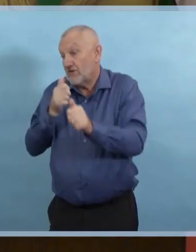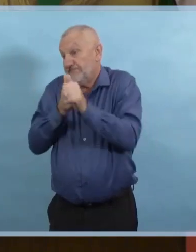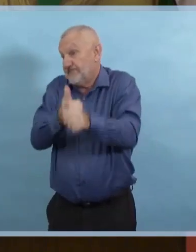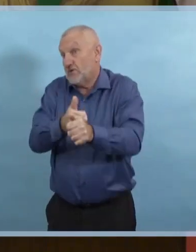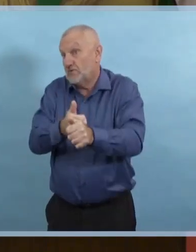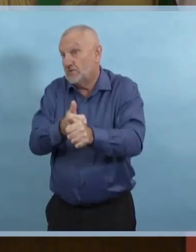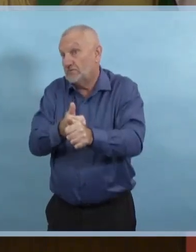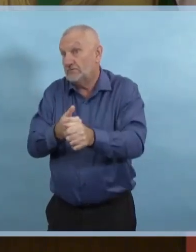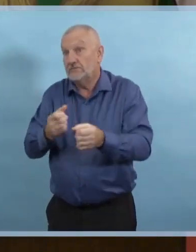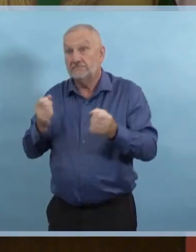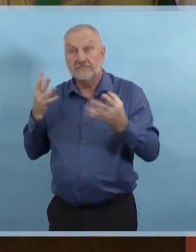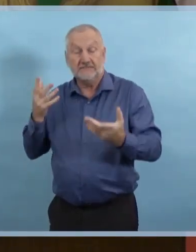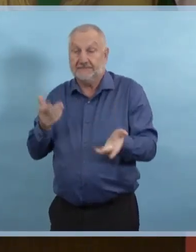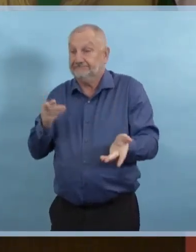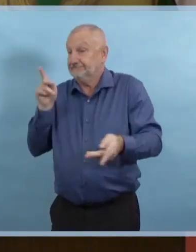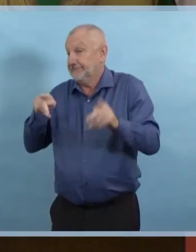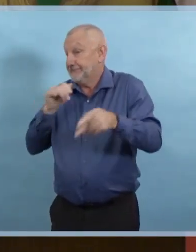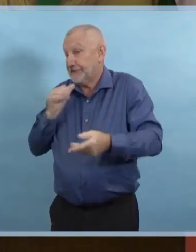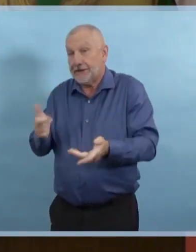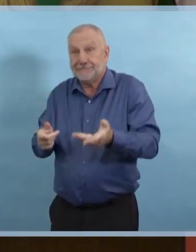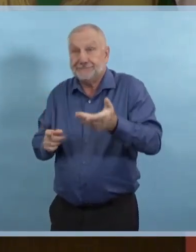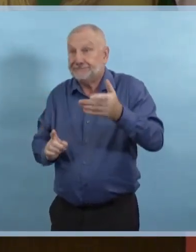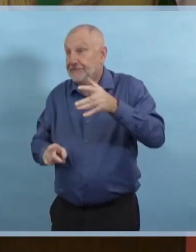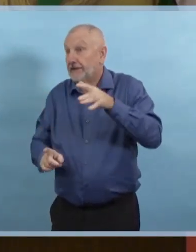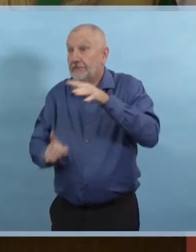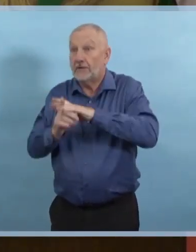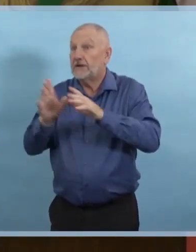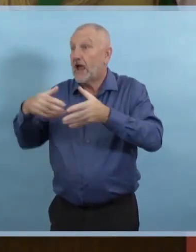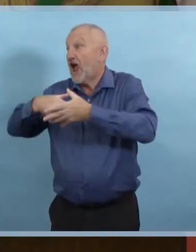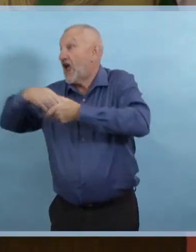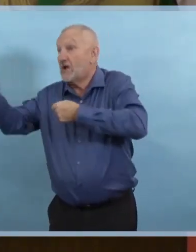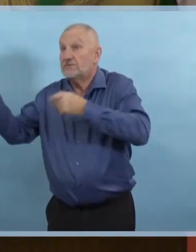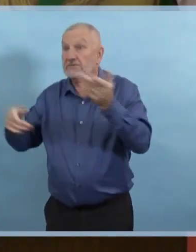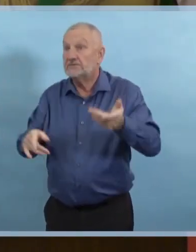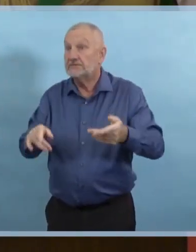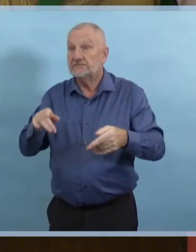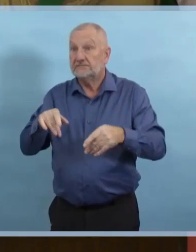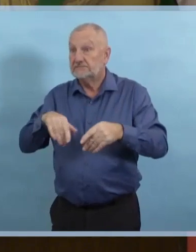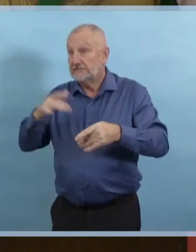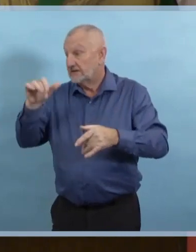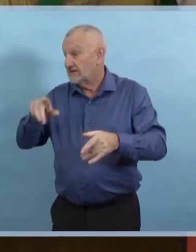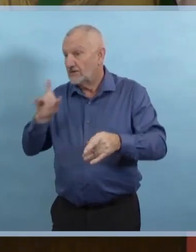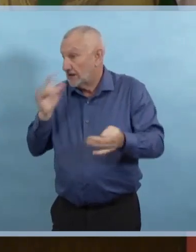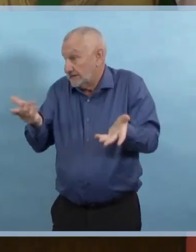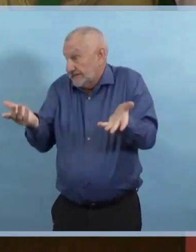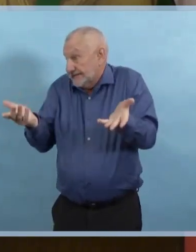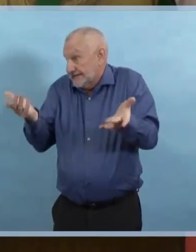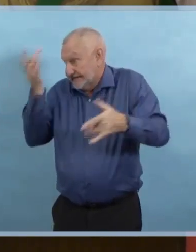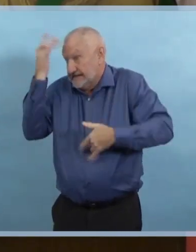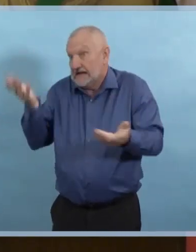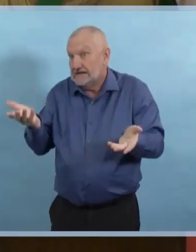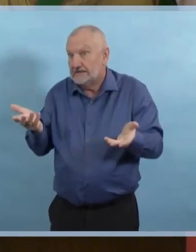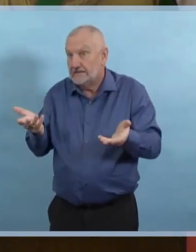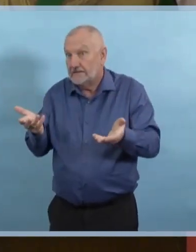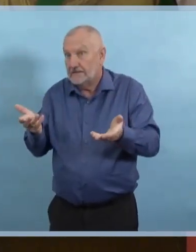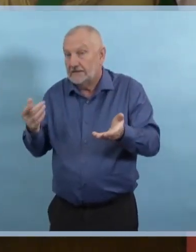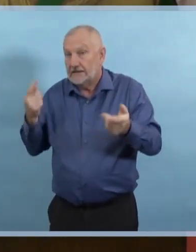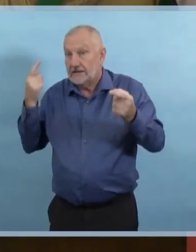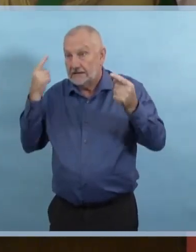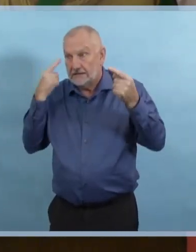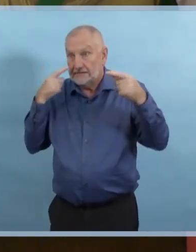réussir si ça se produit. Donc, j'implore tous les manitobains de rester à la maison si vous êtes malade, d'aller vous faire tester dès que vous le pouvez.